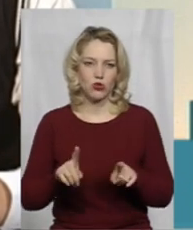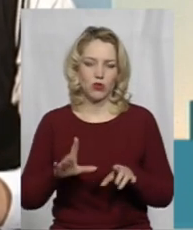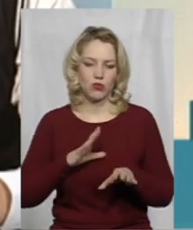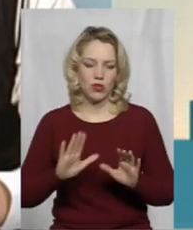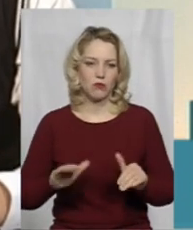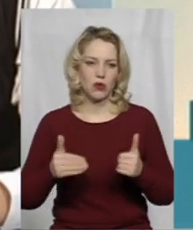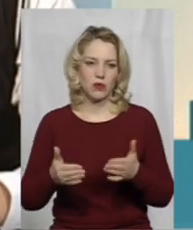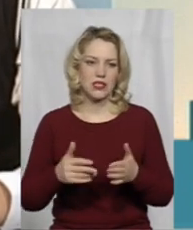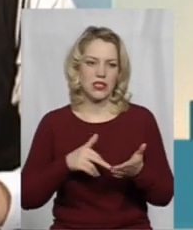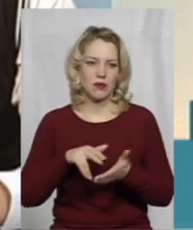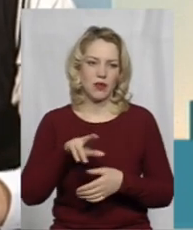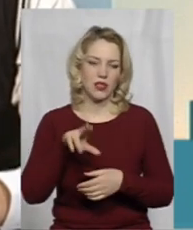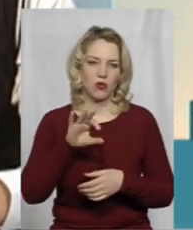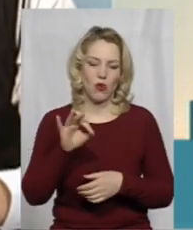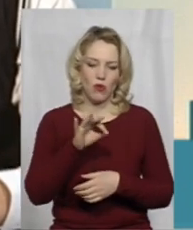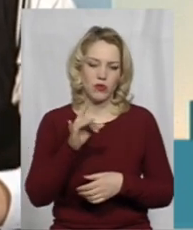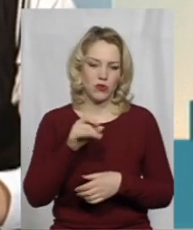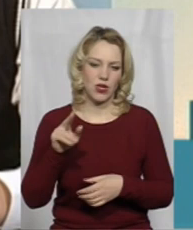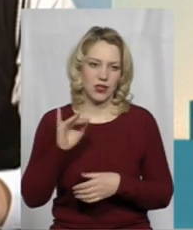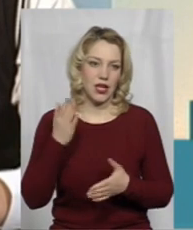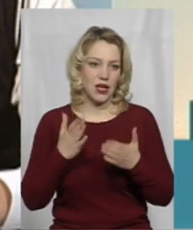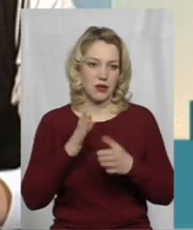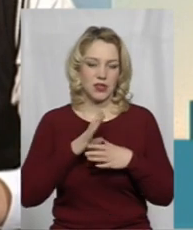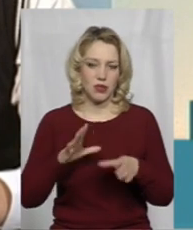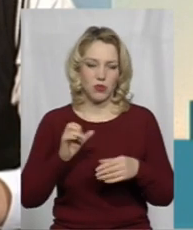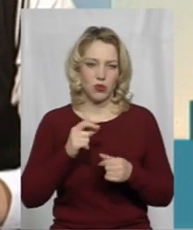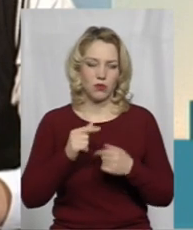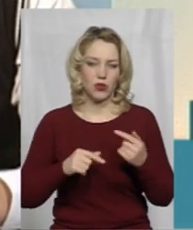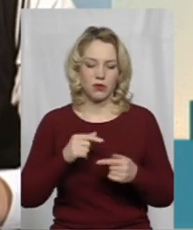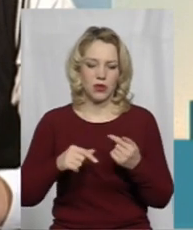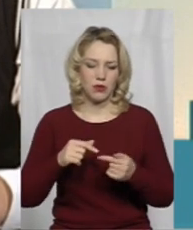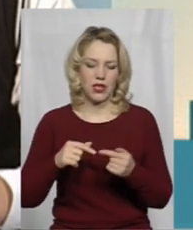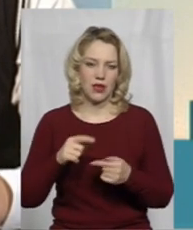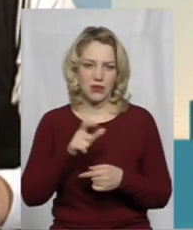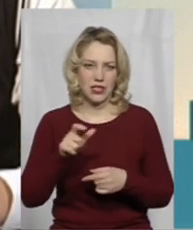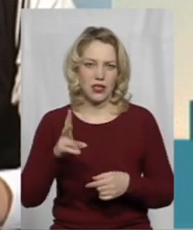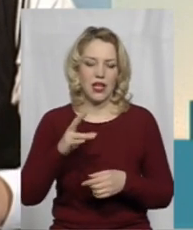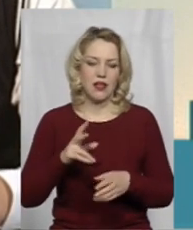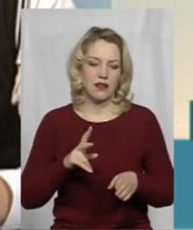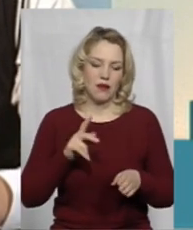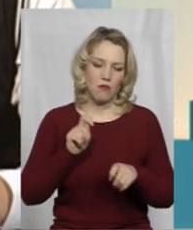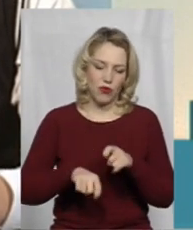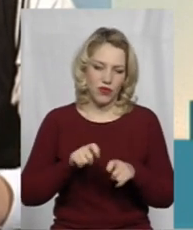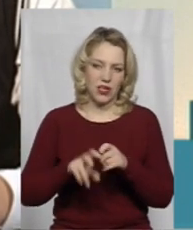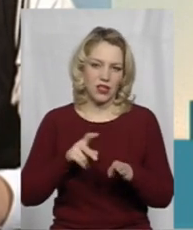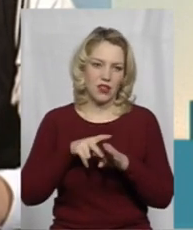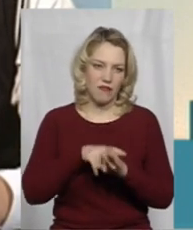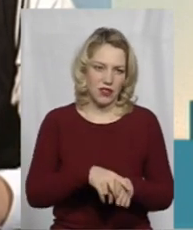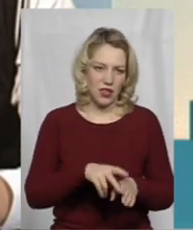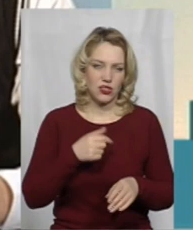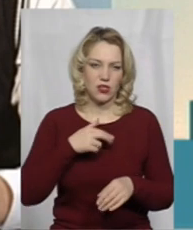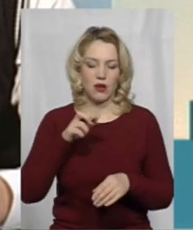пропозиція піти даже до обласної ради. Якби не було по підприємцях цих перевірок, навантажень, може ми ще були